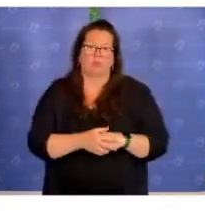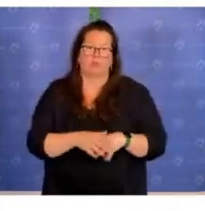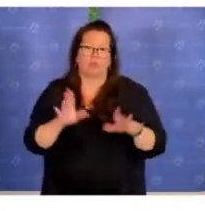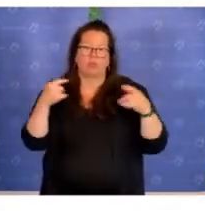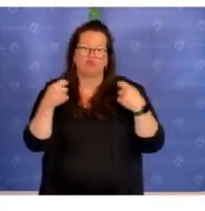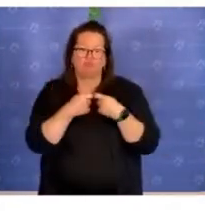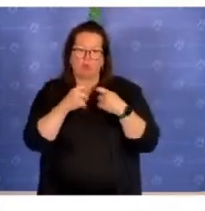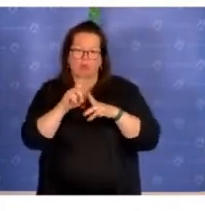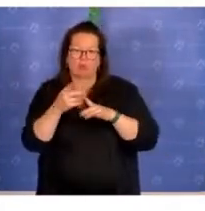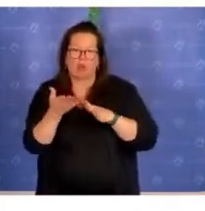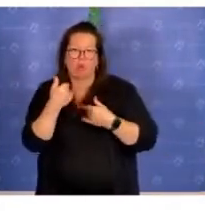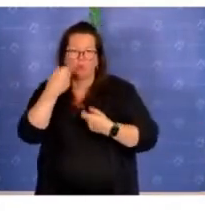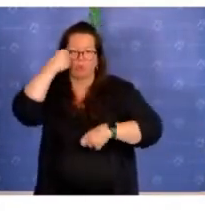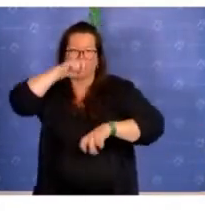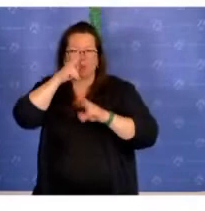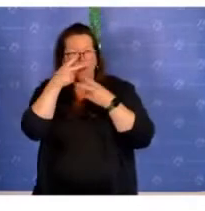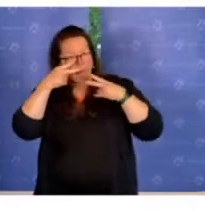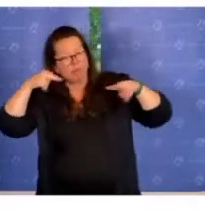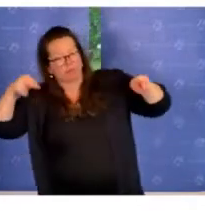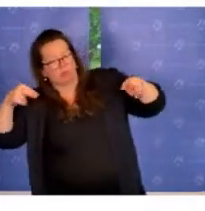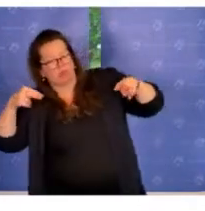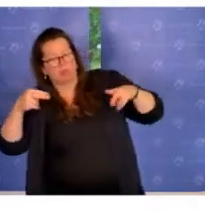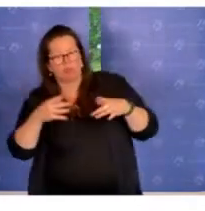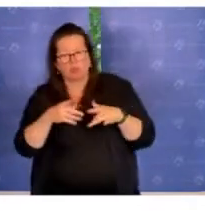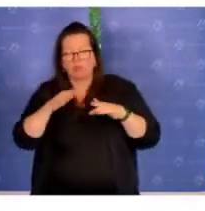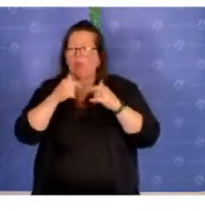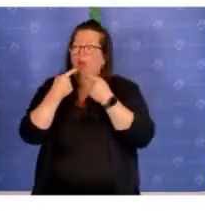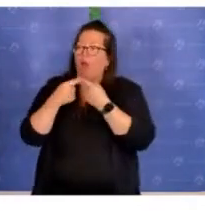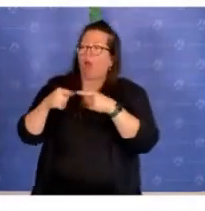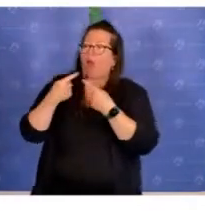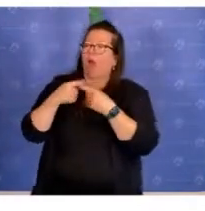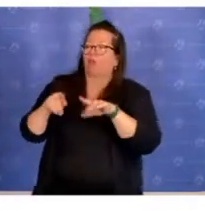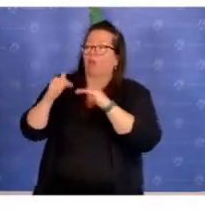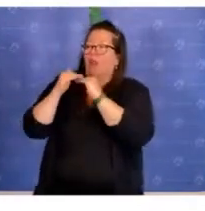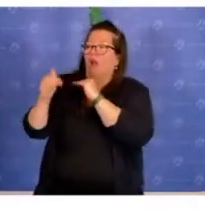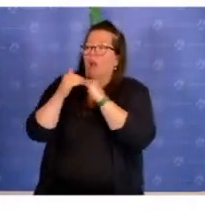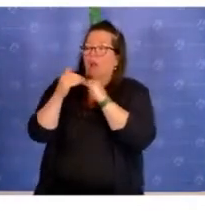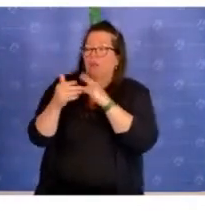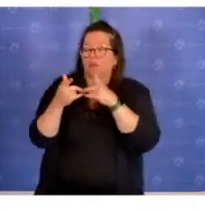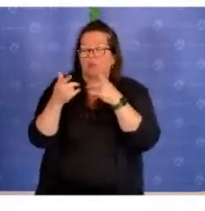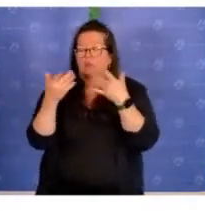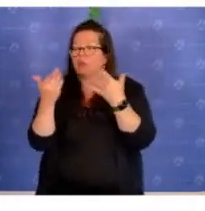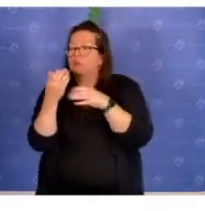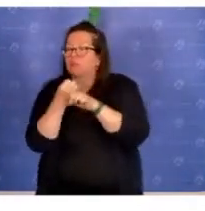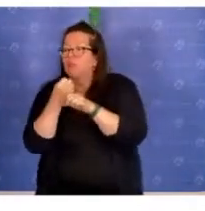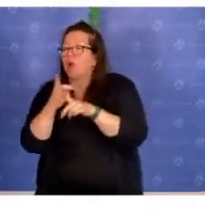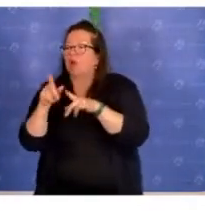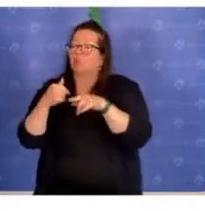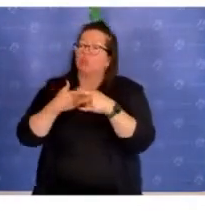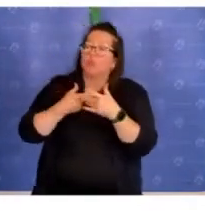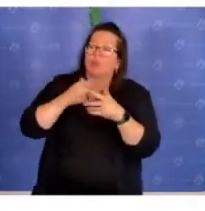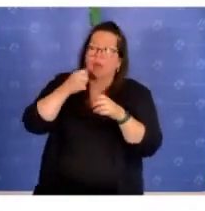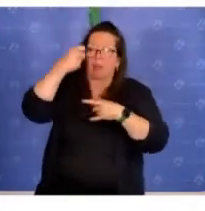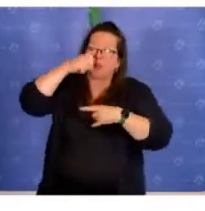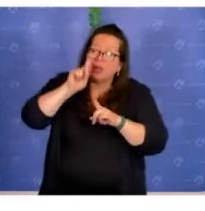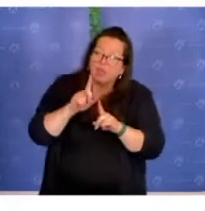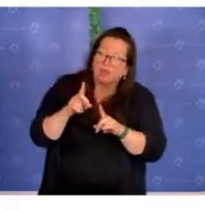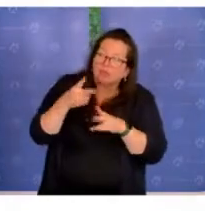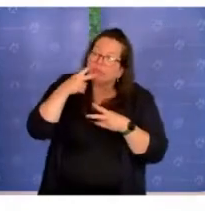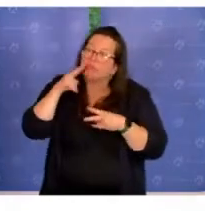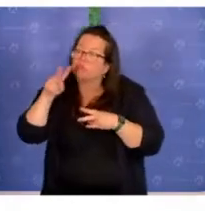Berliner Perspektive zu schauen, was in anderen Ländern passiert, was wir vielleicht auch noch anders oder besser machen müssen, machen sollten.